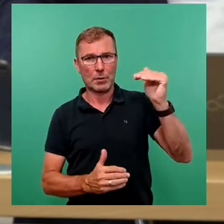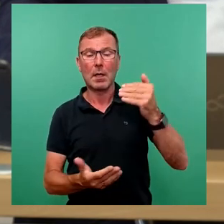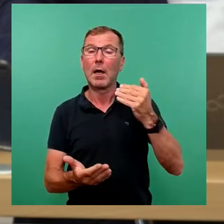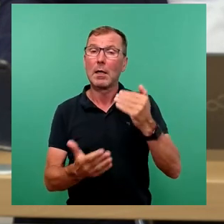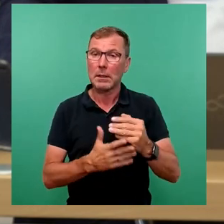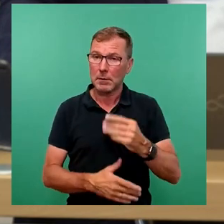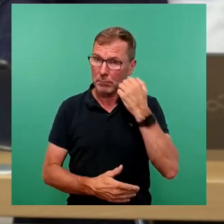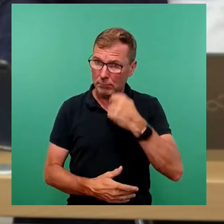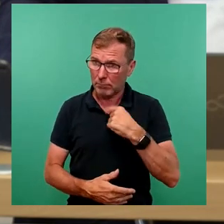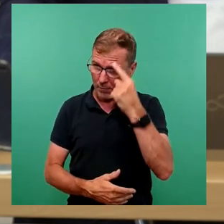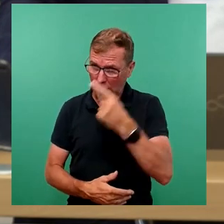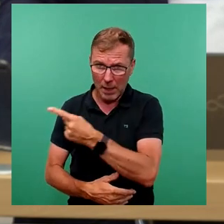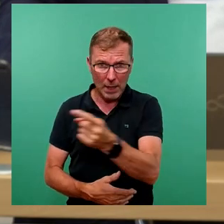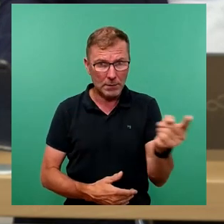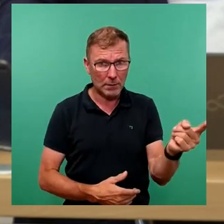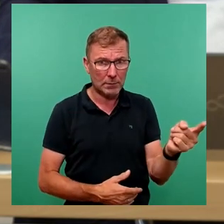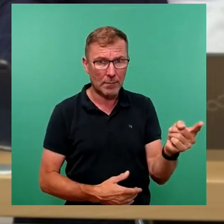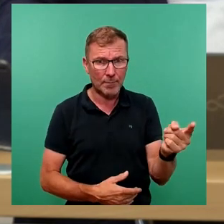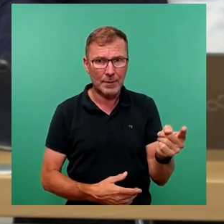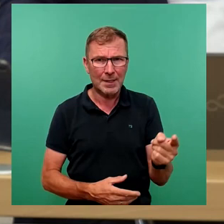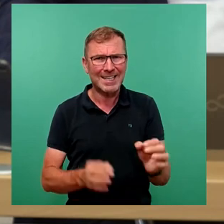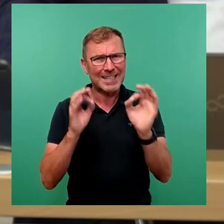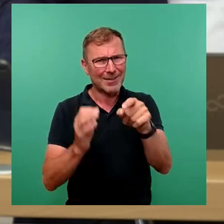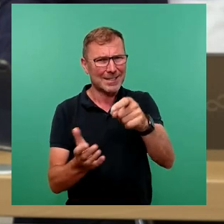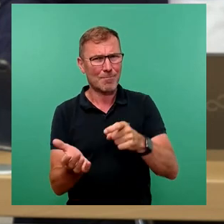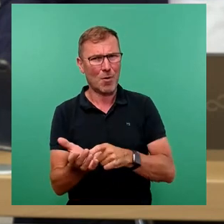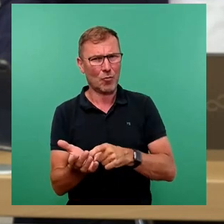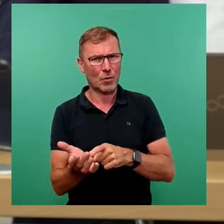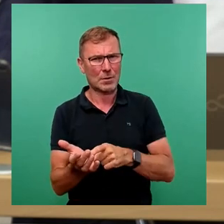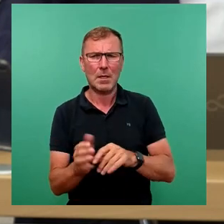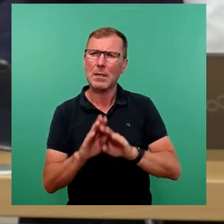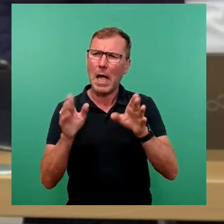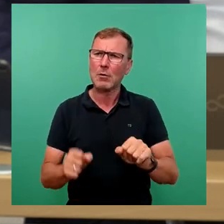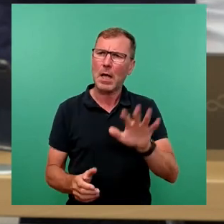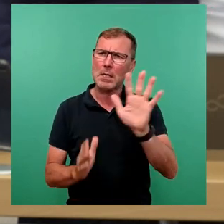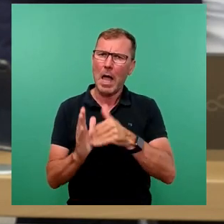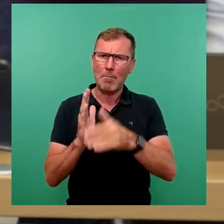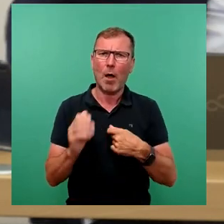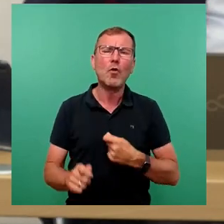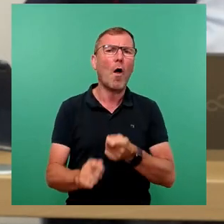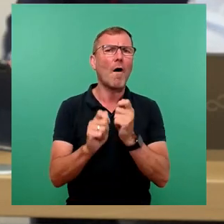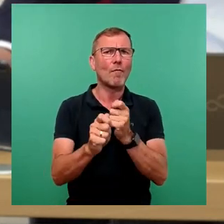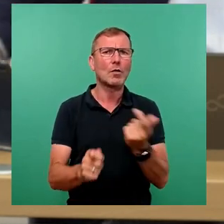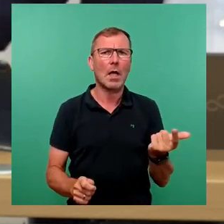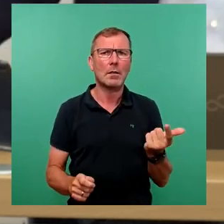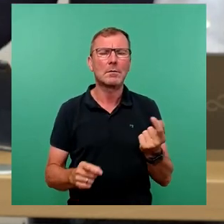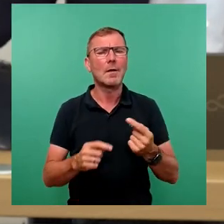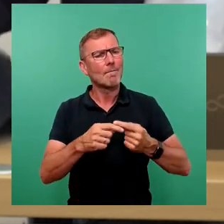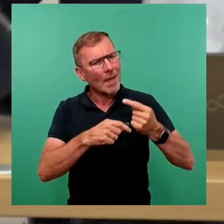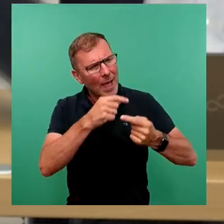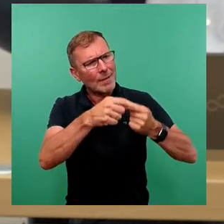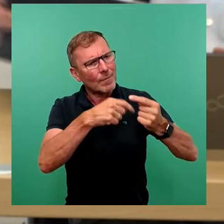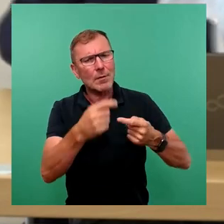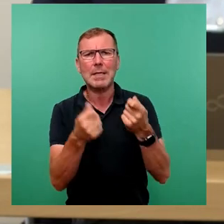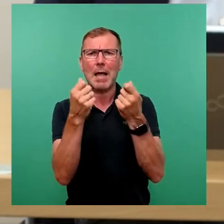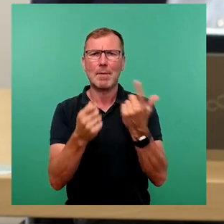daran, dass ich Ihnen genau aus diesem Grunde im Rahmen der Haushaltsplanung vorgeschlagen hatte, eine Verstetigung der Mittel,